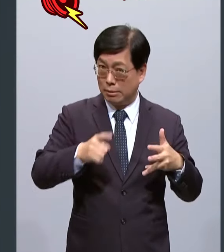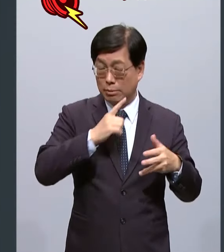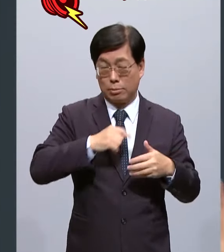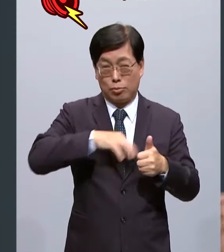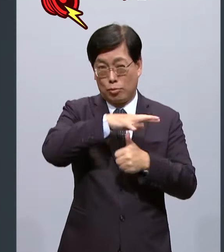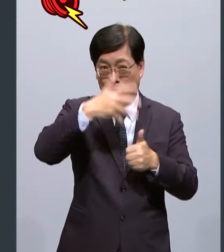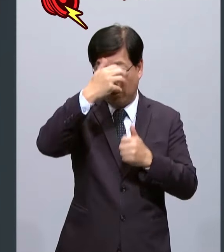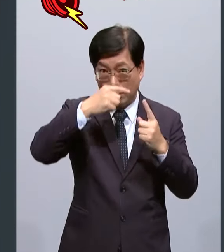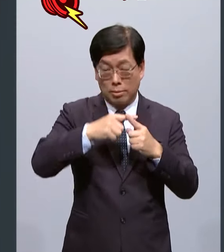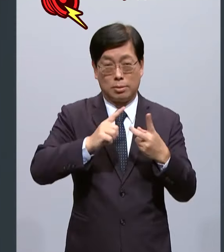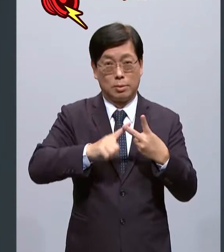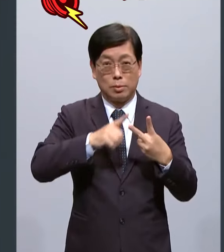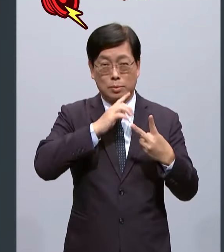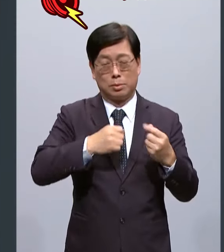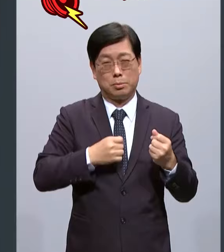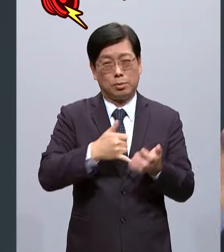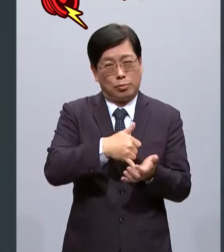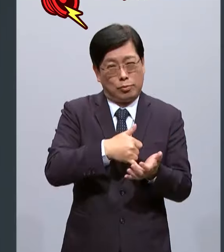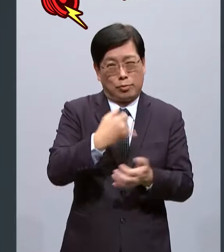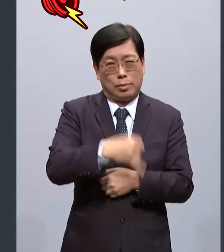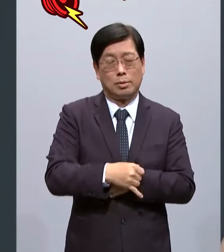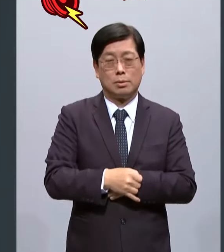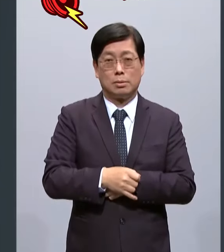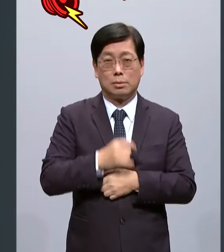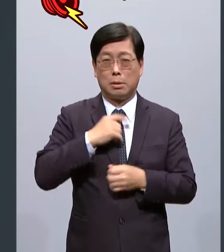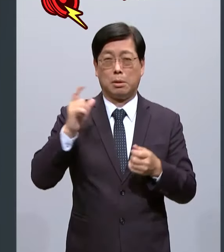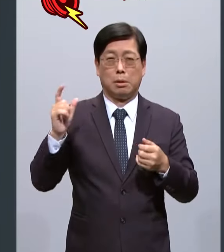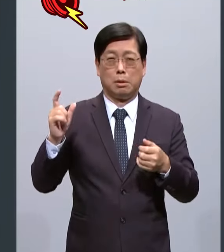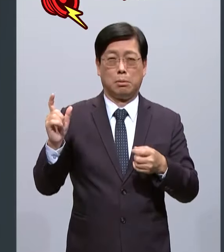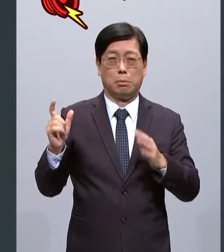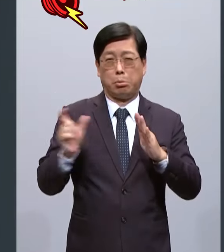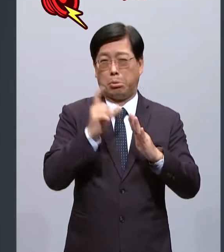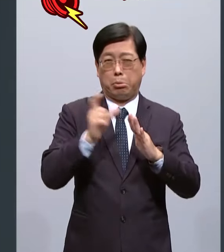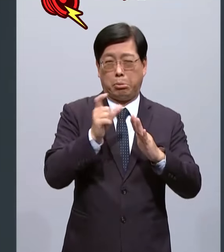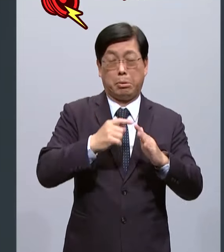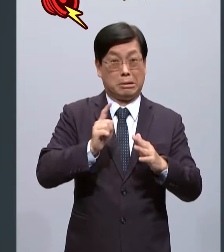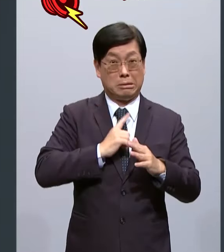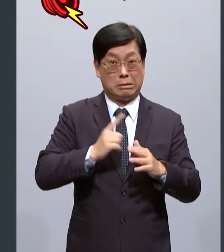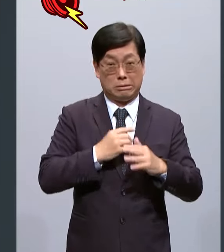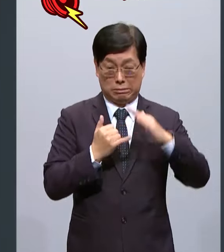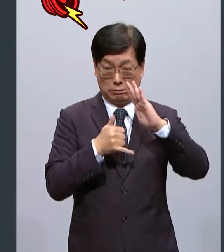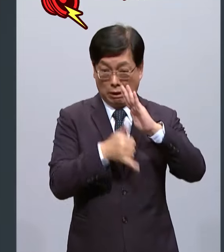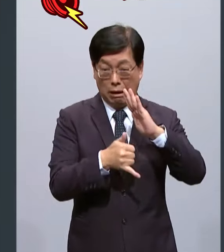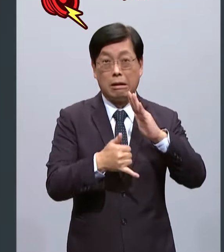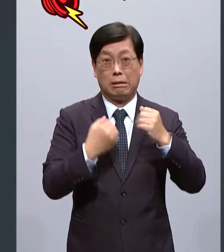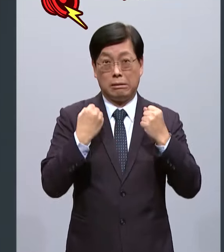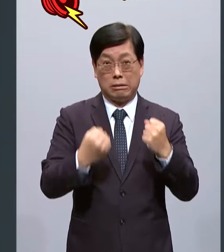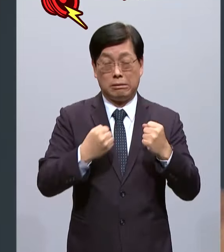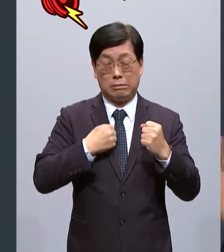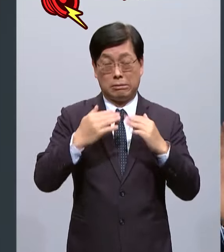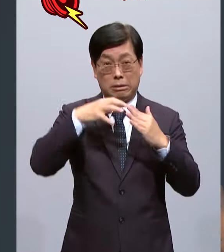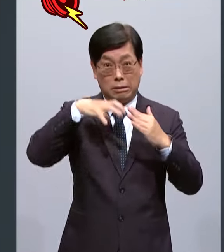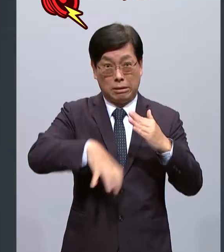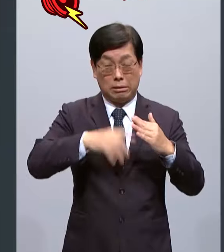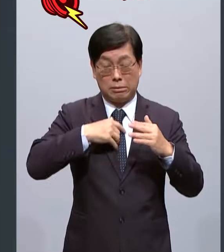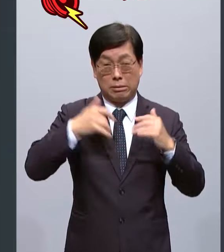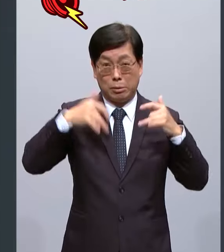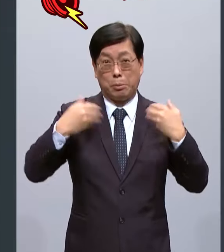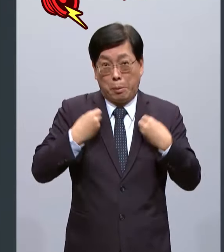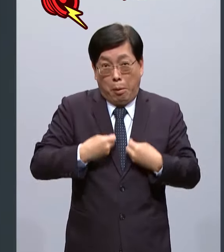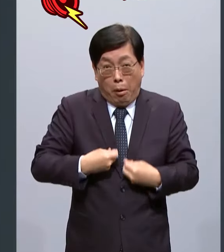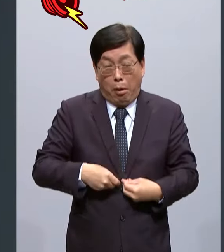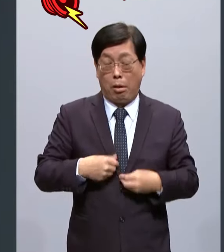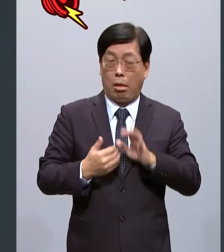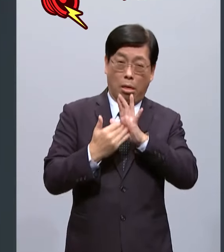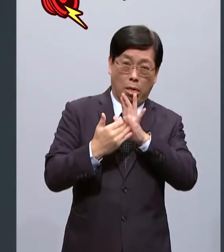独居老人或者是边缘户台风下雨他是穿着雨衣趴在桌子上等着雨过去